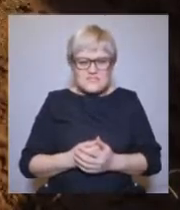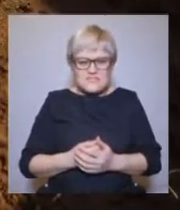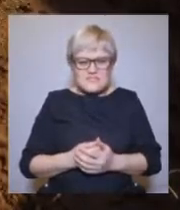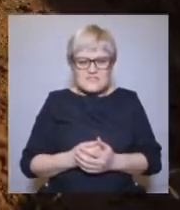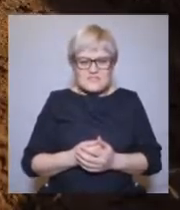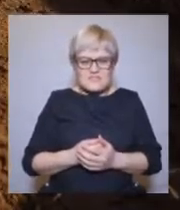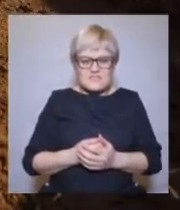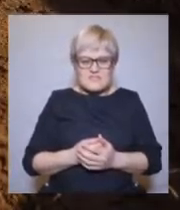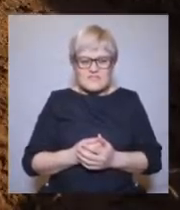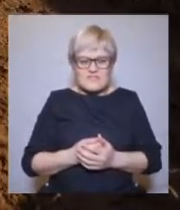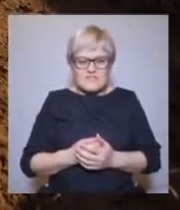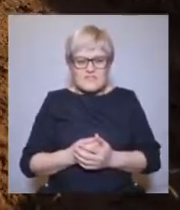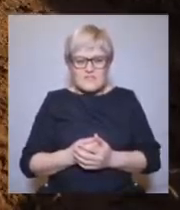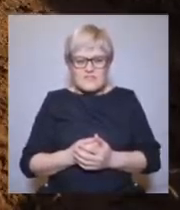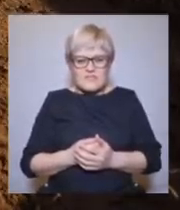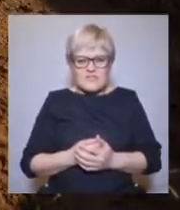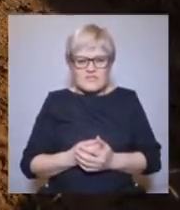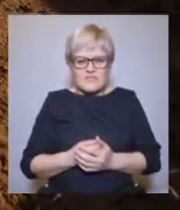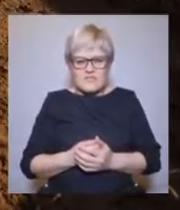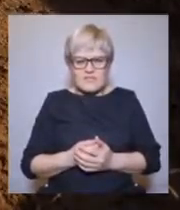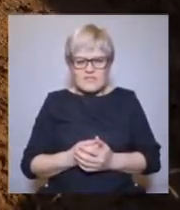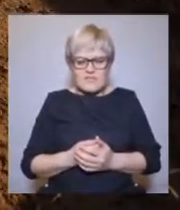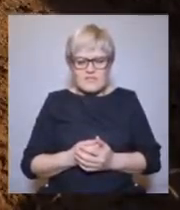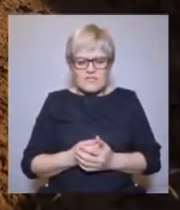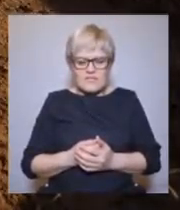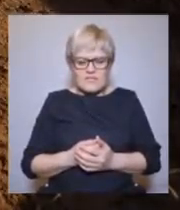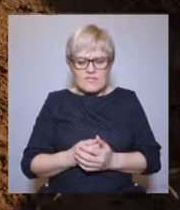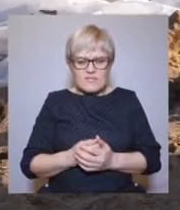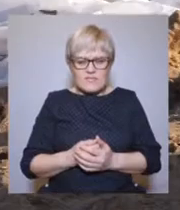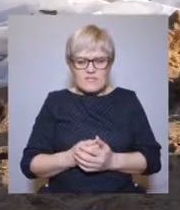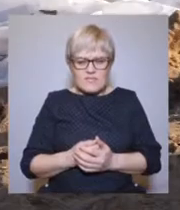Ален, ты готова фотографировать?